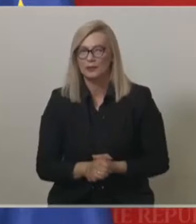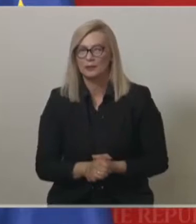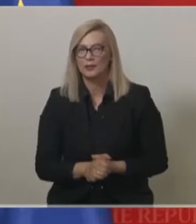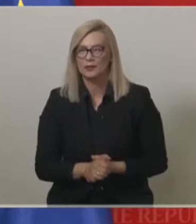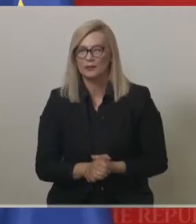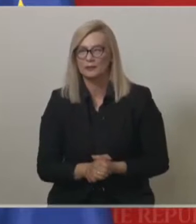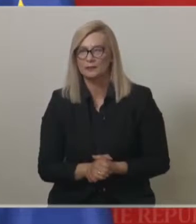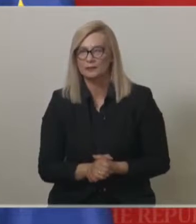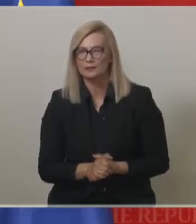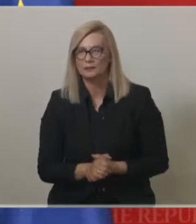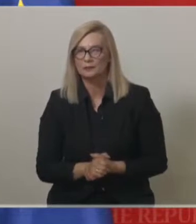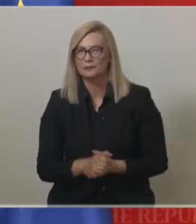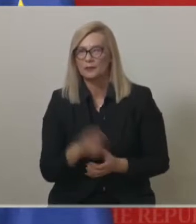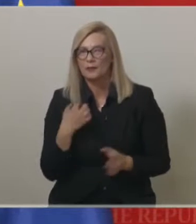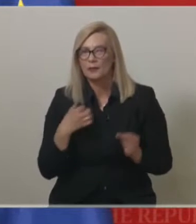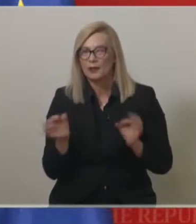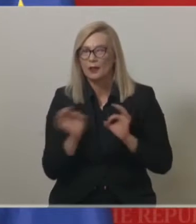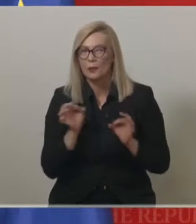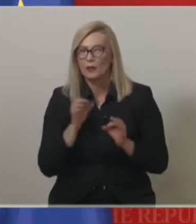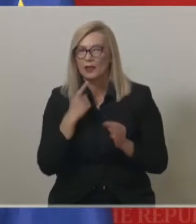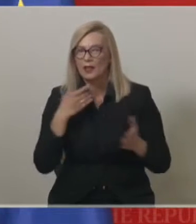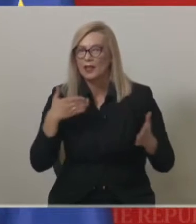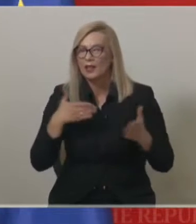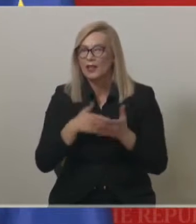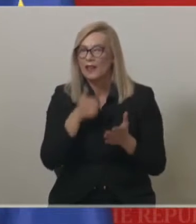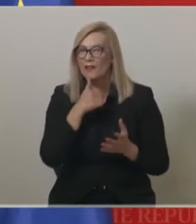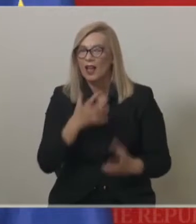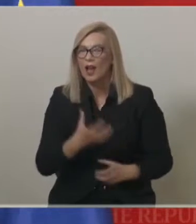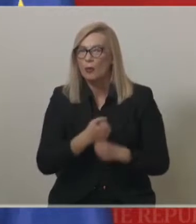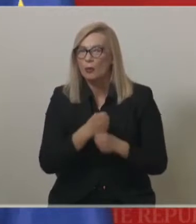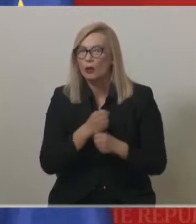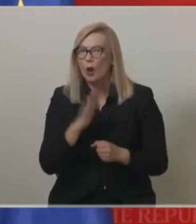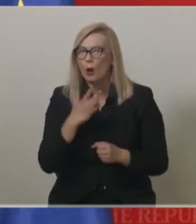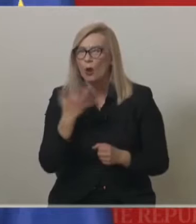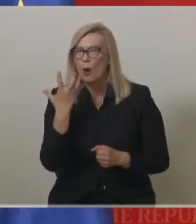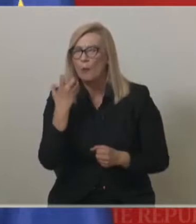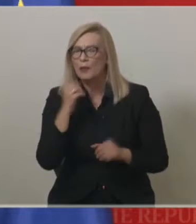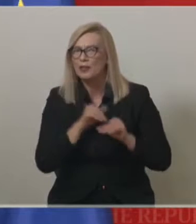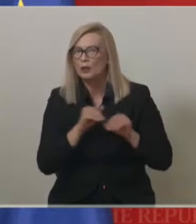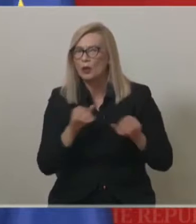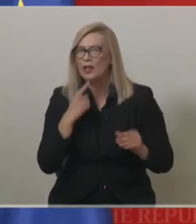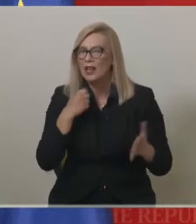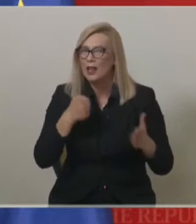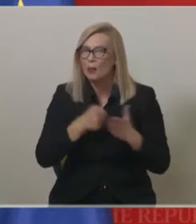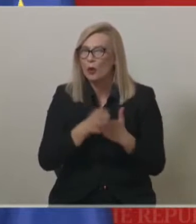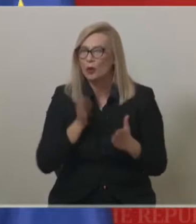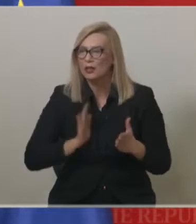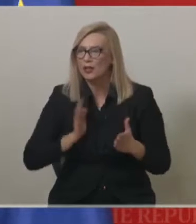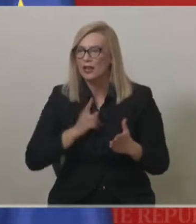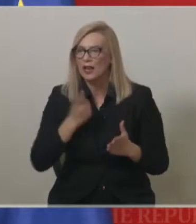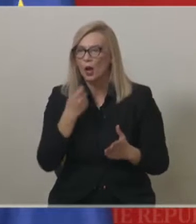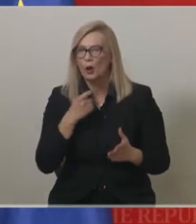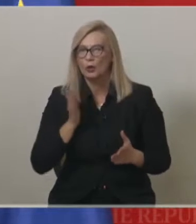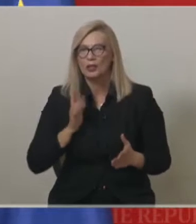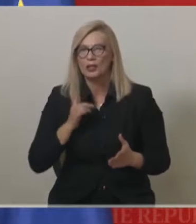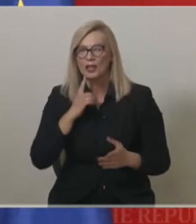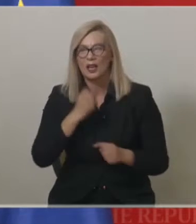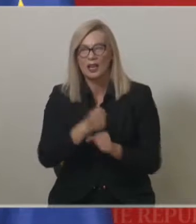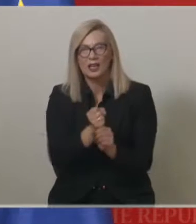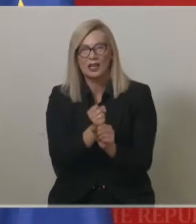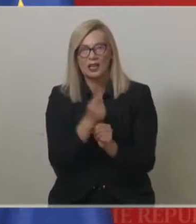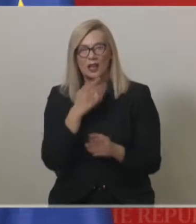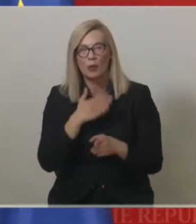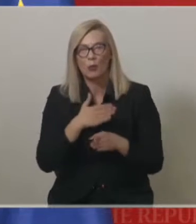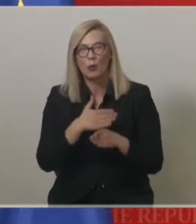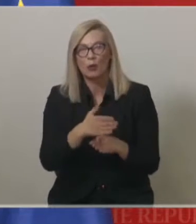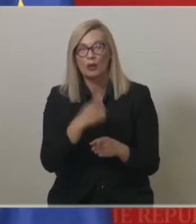Обезбедевме директна финансиска подошка за околу 500.000 најпогодени граѓани од кризата. Придонесовме